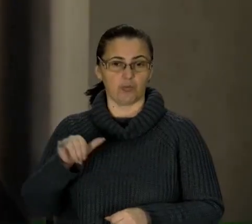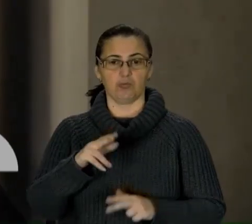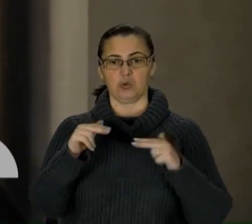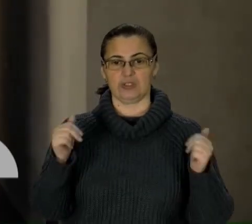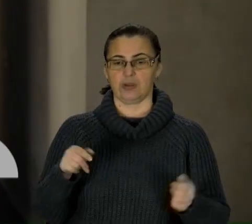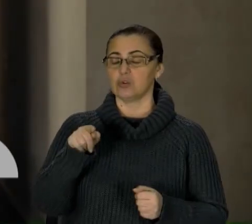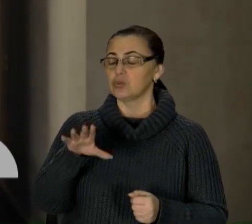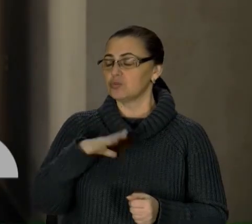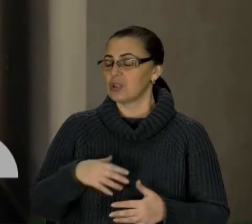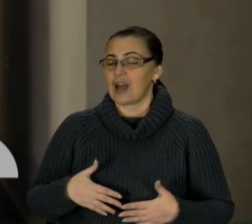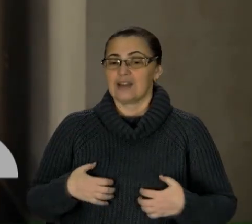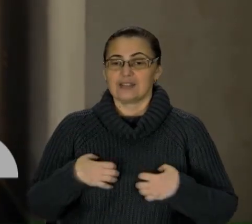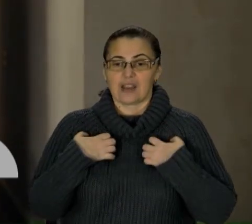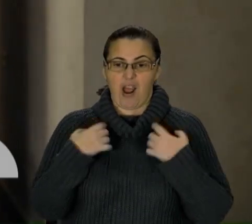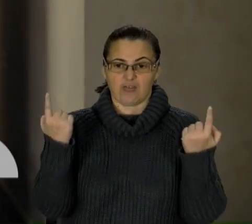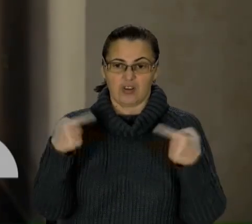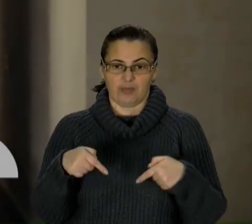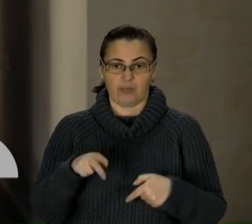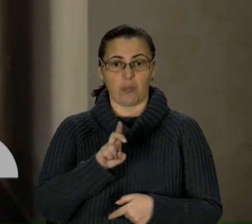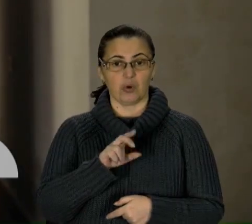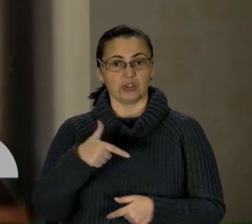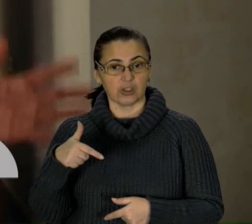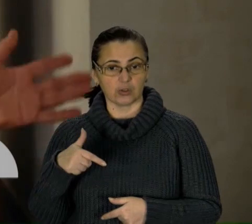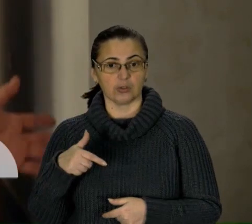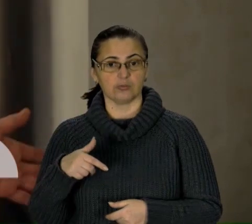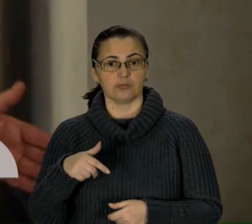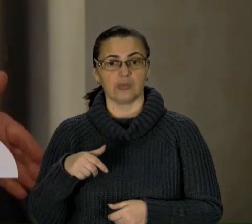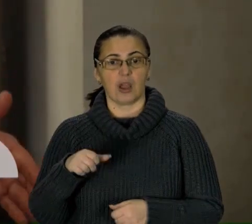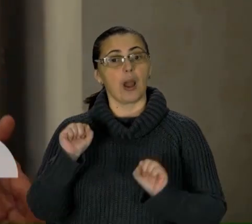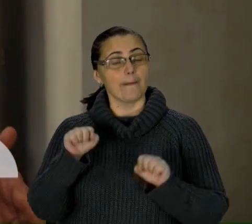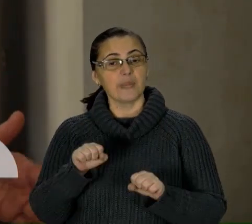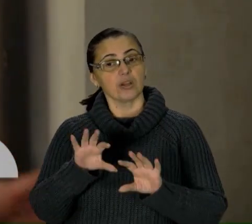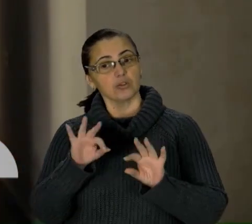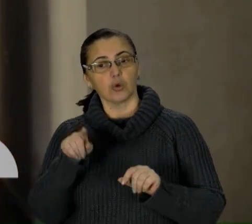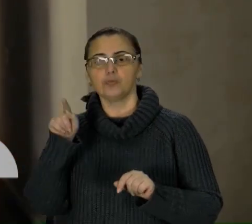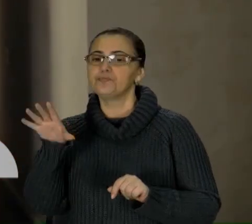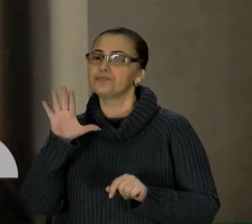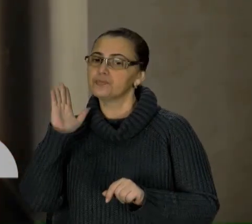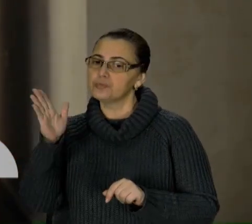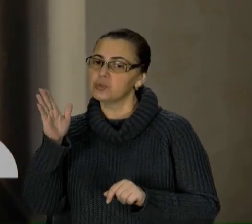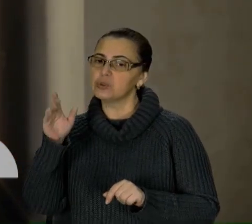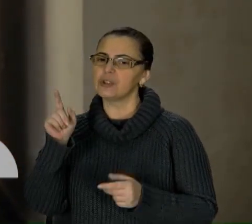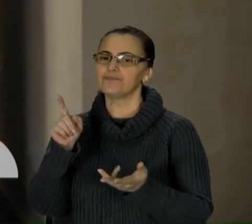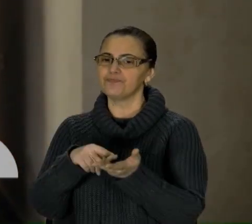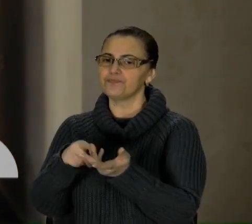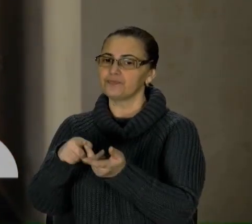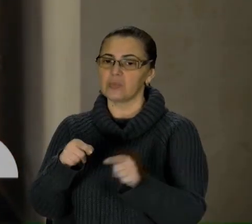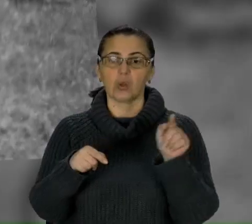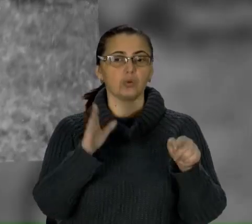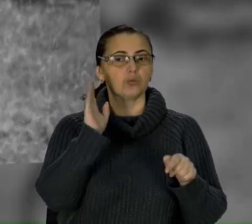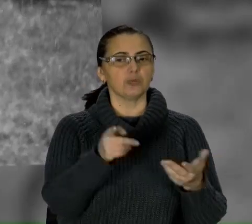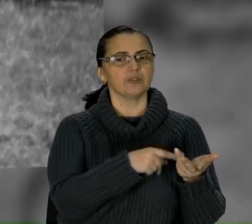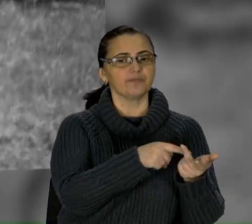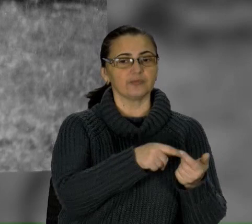страшна руїна і Борис Григорович міг розповідати, що тут буде то, тут буде то. І я думала, що він просто фантазер, на